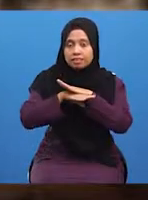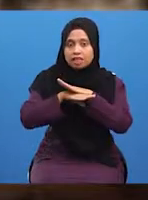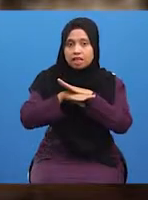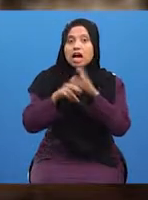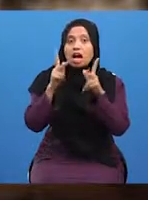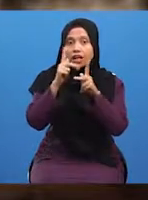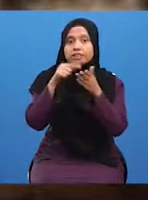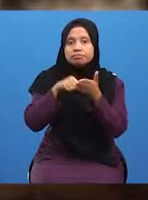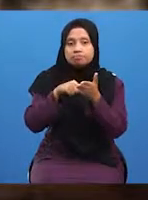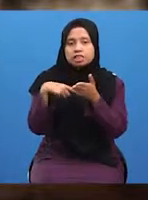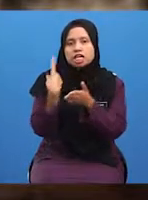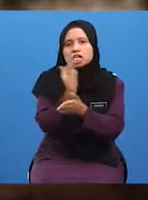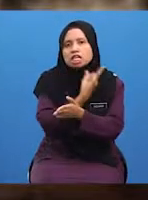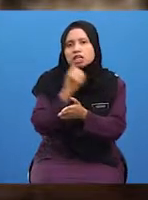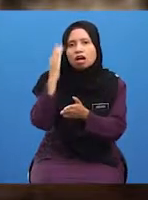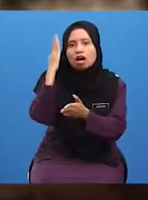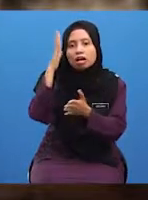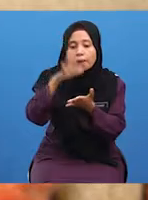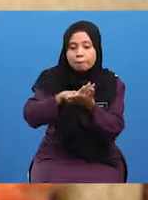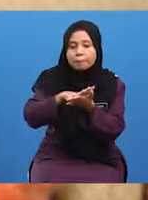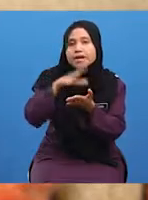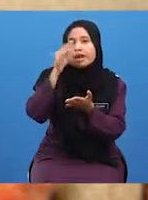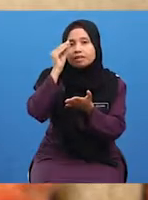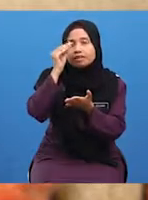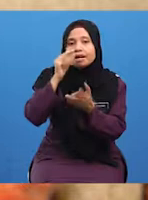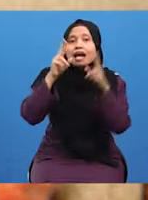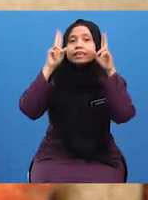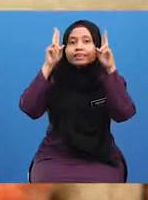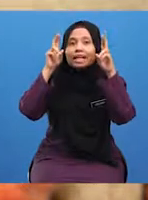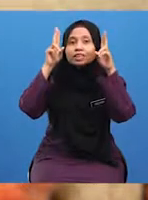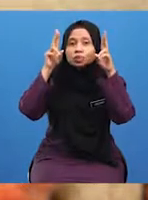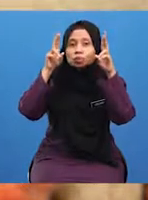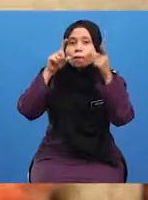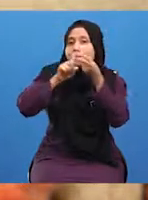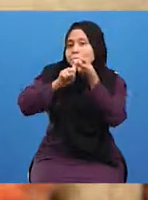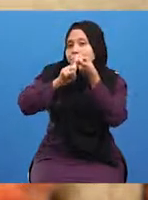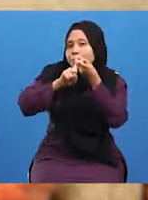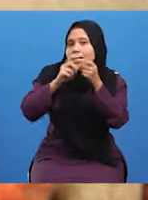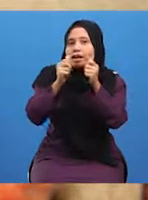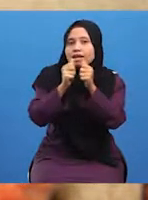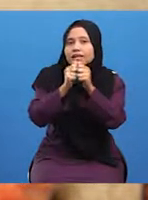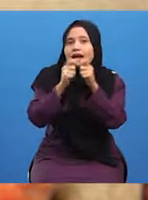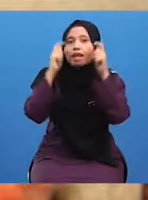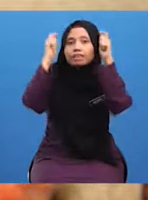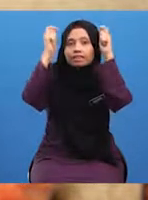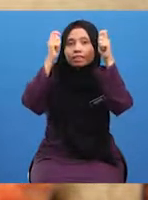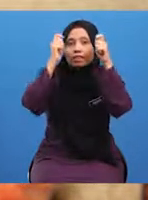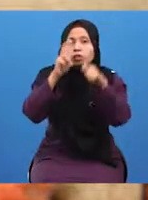kali ini, kita akan mempelajari tajuk yang berkaitan dengan tema dua,